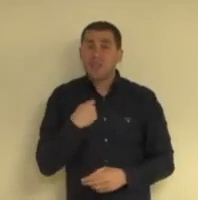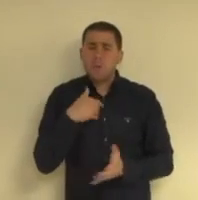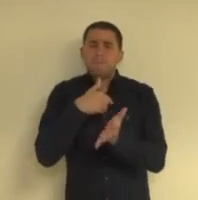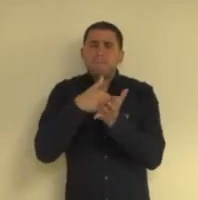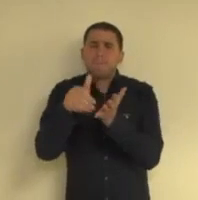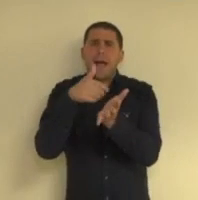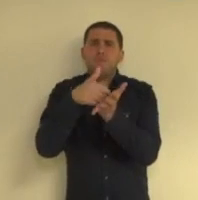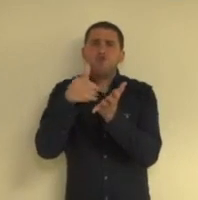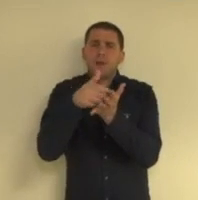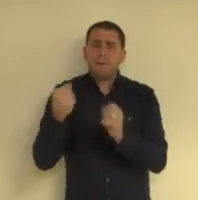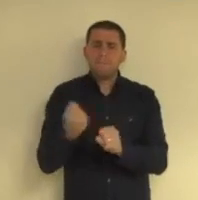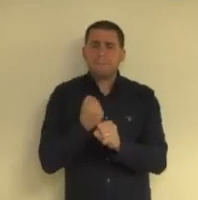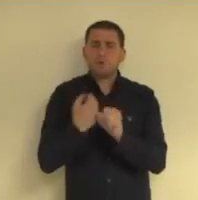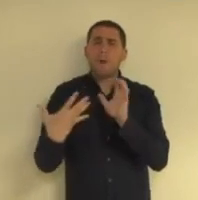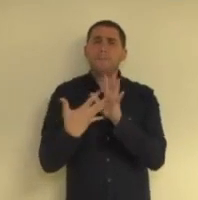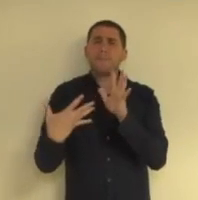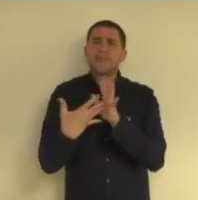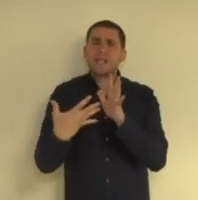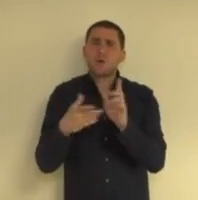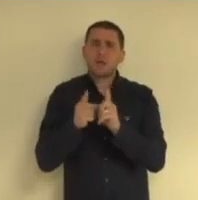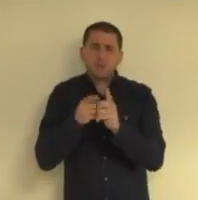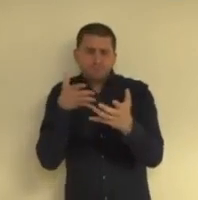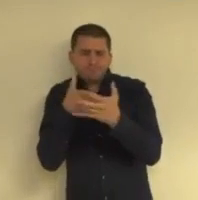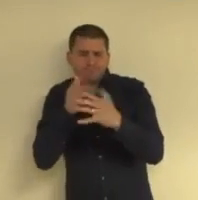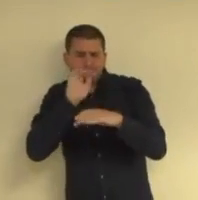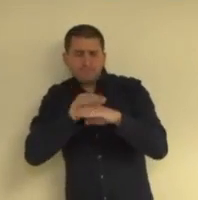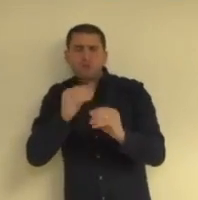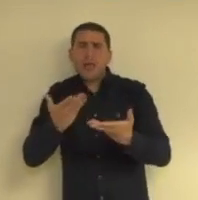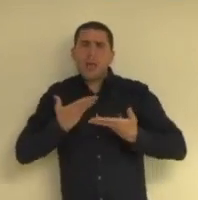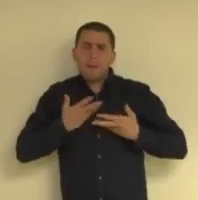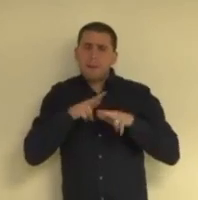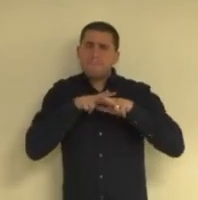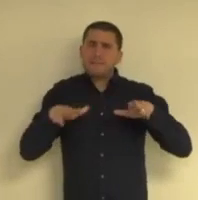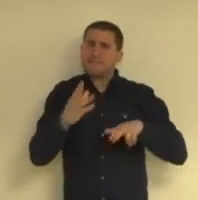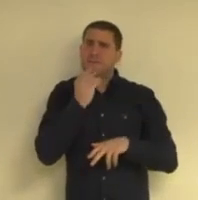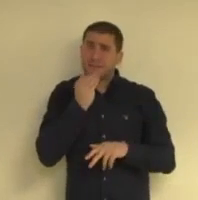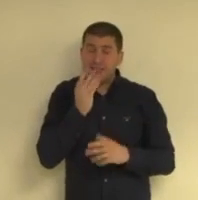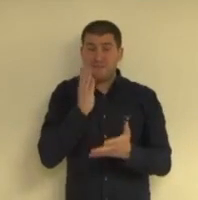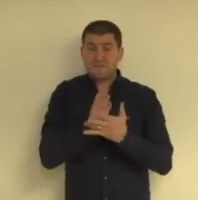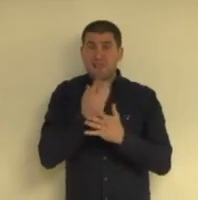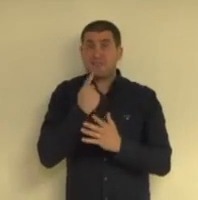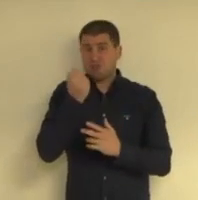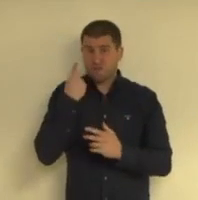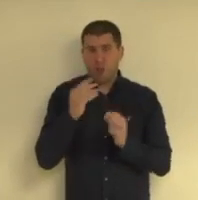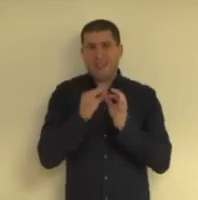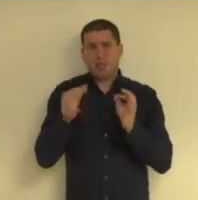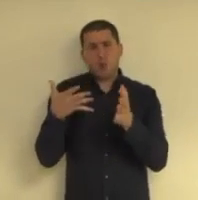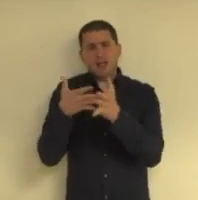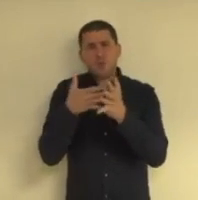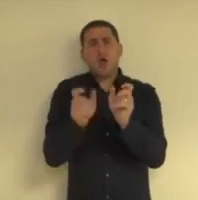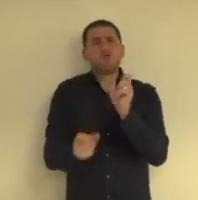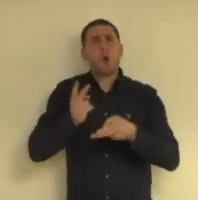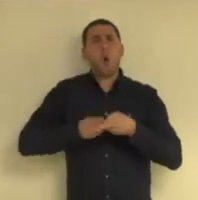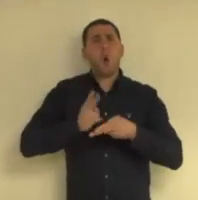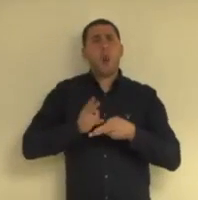ממשיכים בביצוע בדיקות כניתור בשביל לקבל תמונת מצב בישראל וכבר בשבוע שעבר התחלנו לבדוק